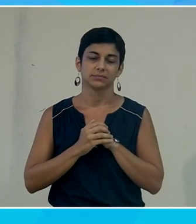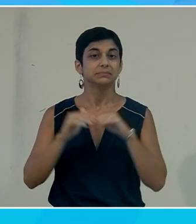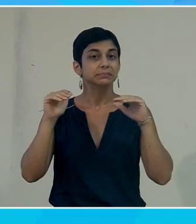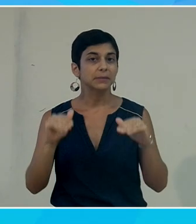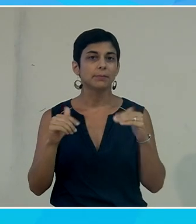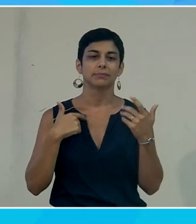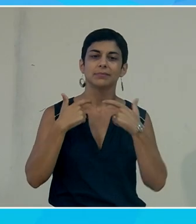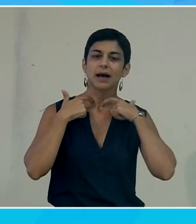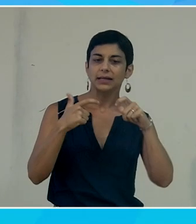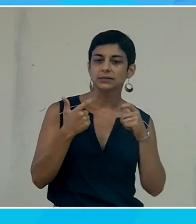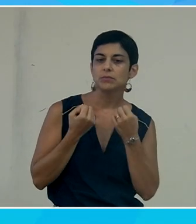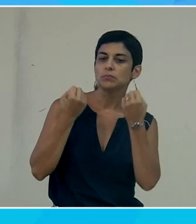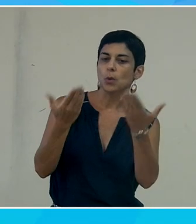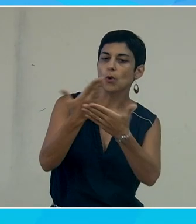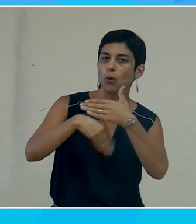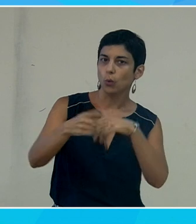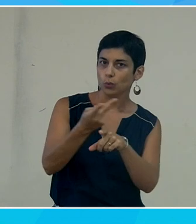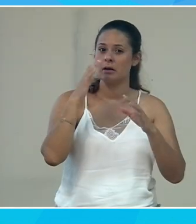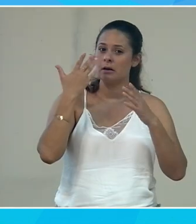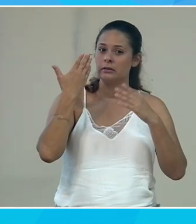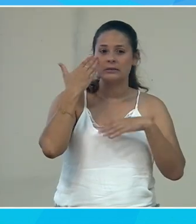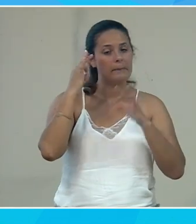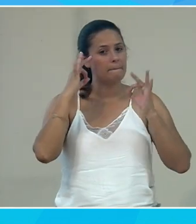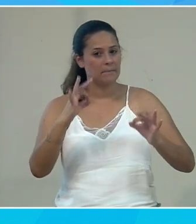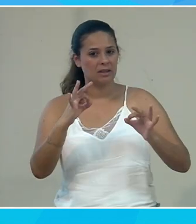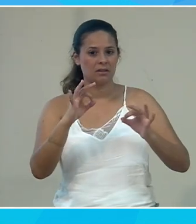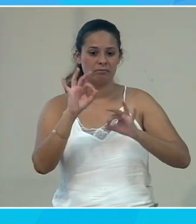'est très difficile de mesurer précisément ces chiffres.